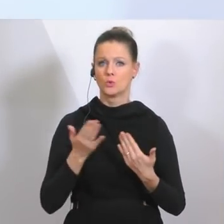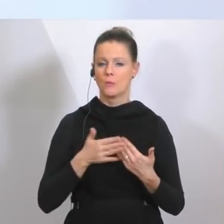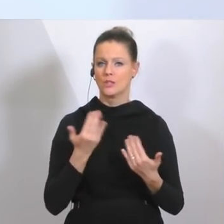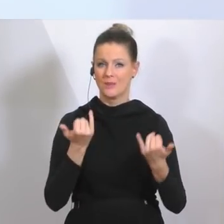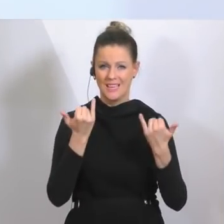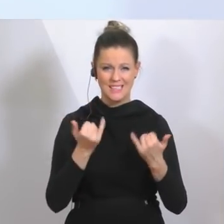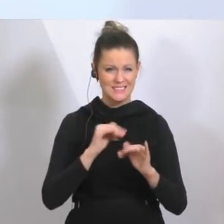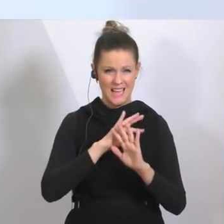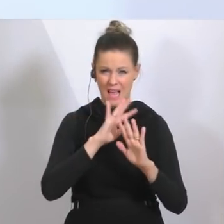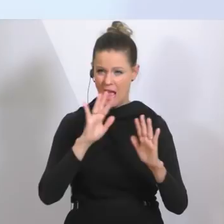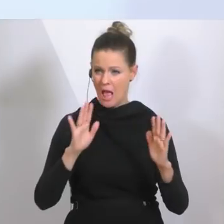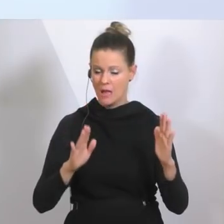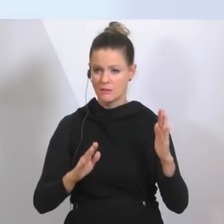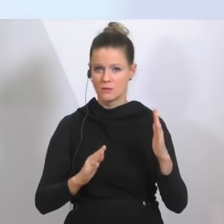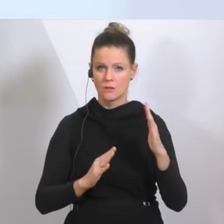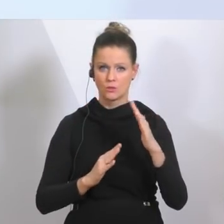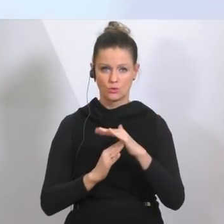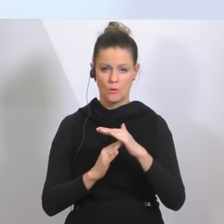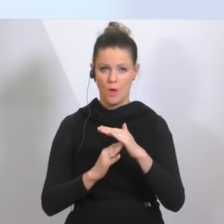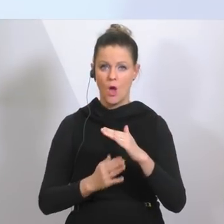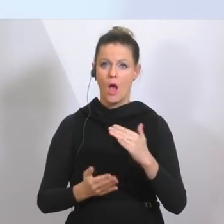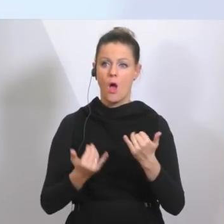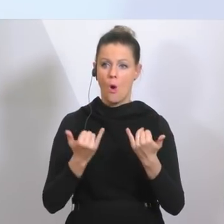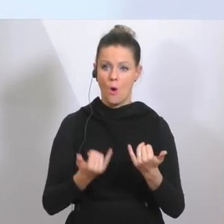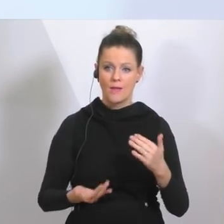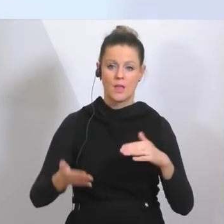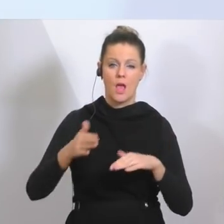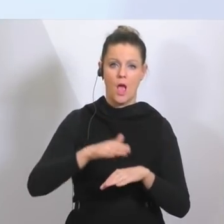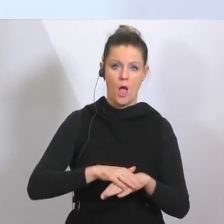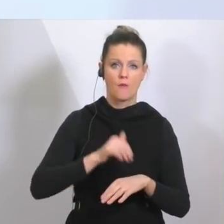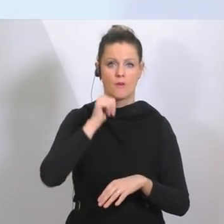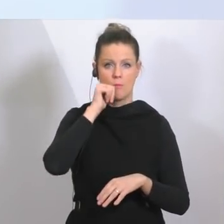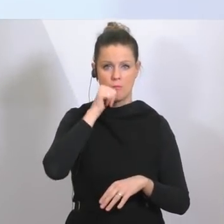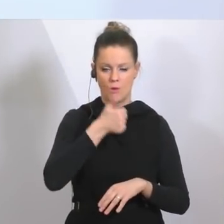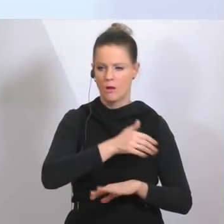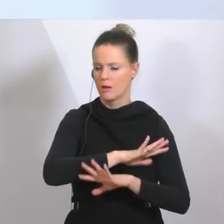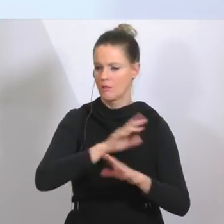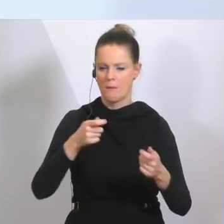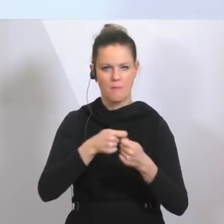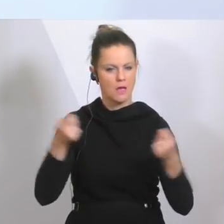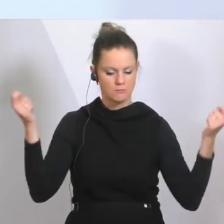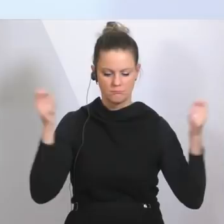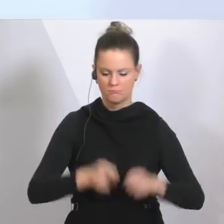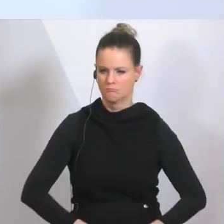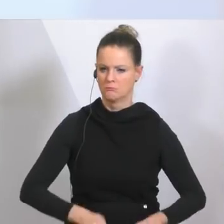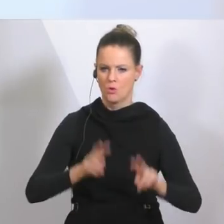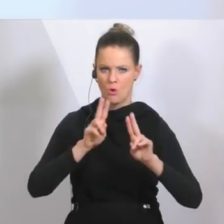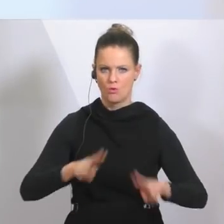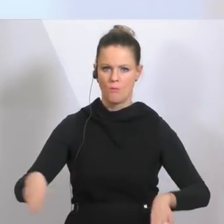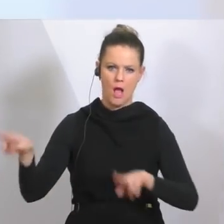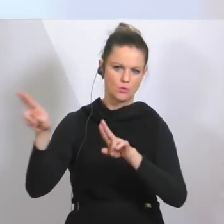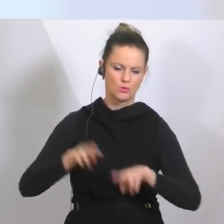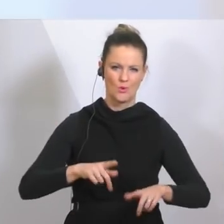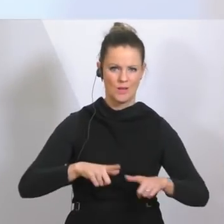stoppe alles mit einem Tag auf den anderen. Das heißt, da werden wir maßvoll, vernünftig dann einen